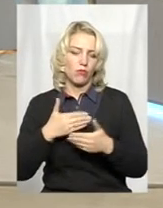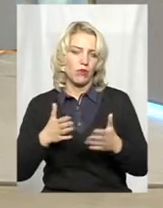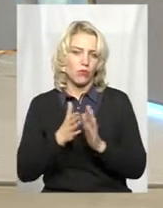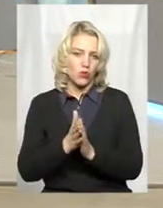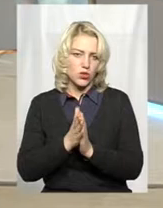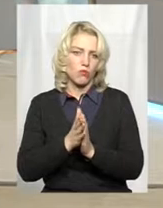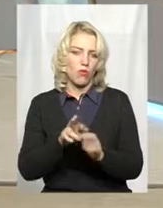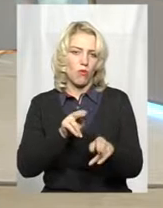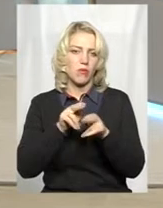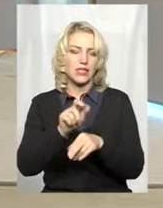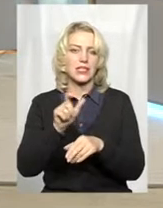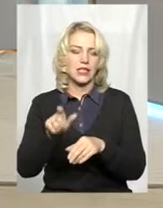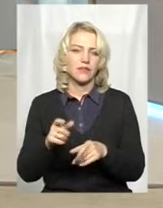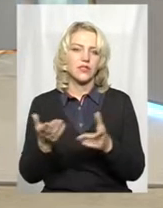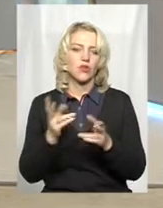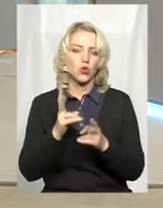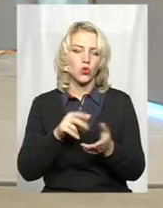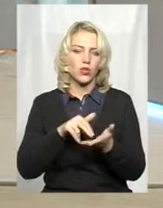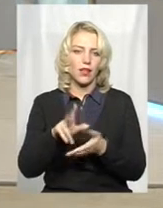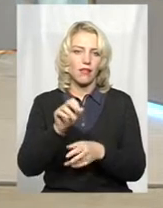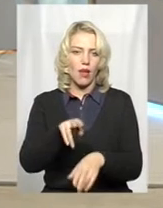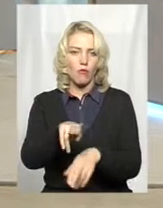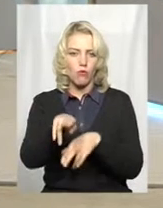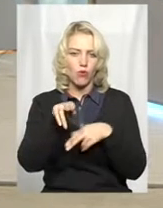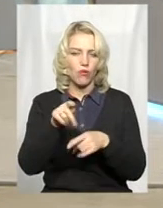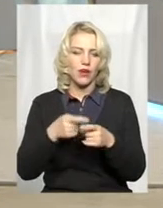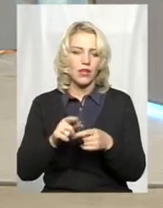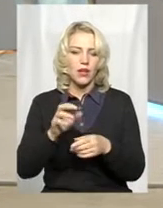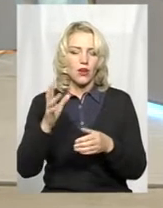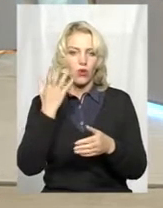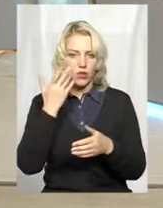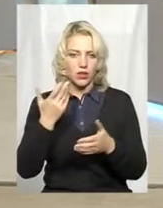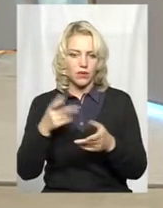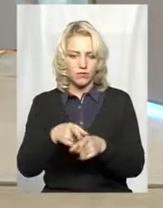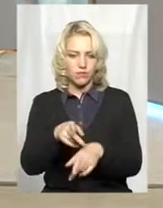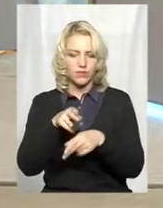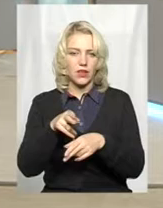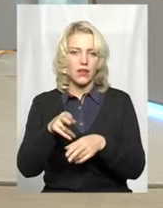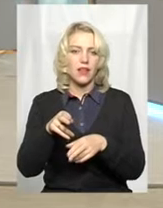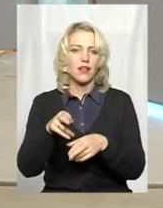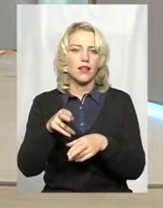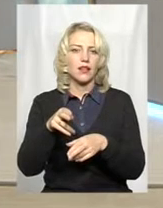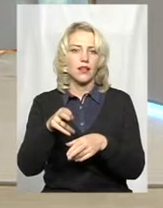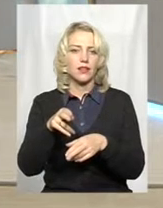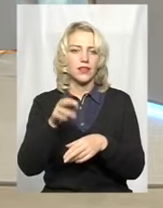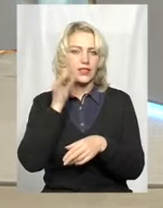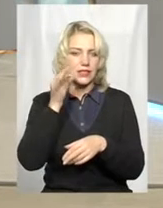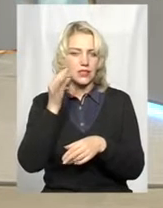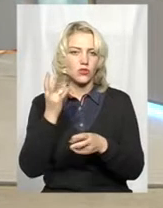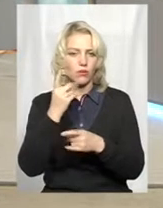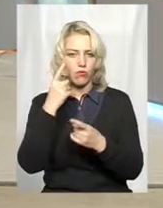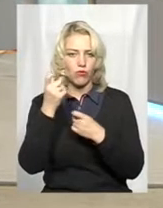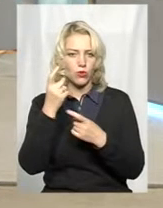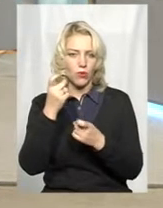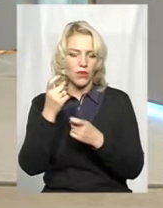мисливців, рядових мисливців, які йдуть на полювання, при добуванні лисиці, щоб повідомляли, переважна